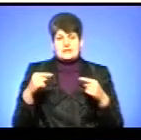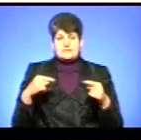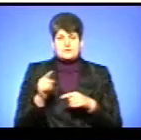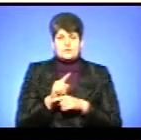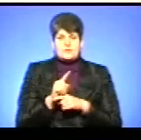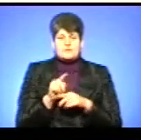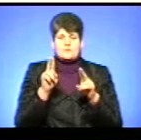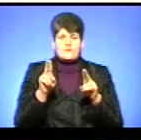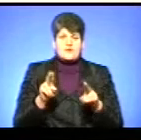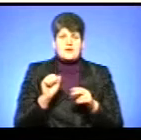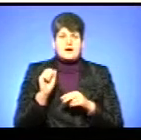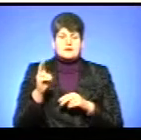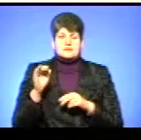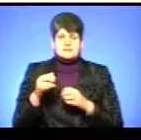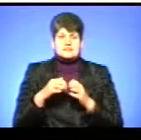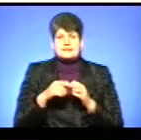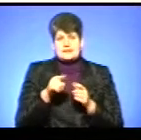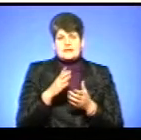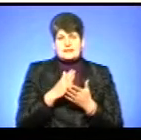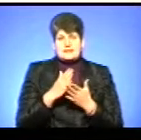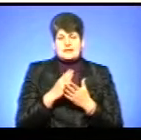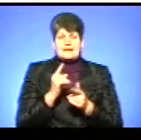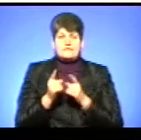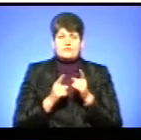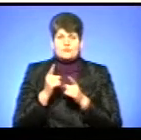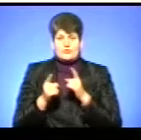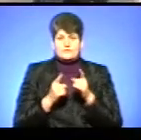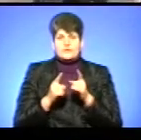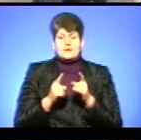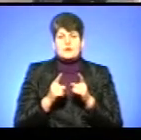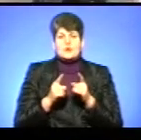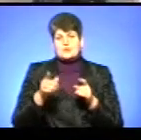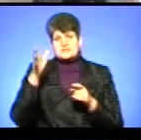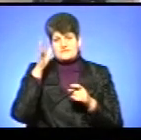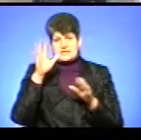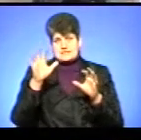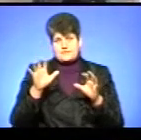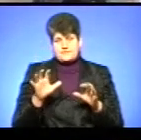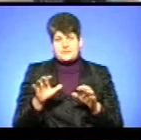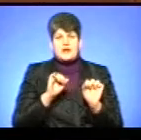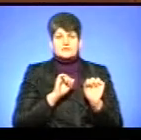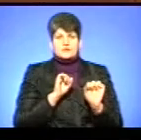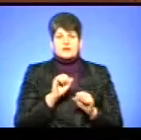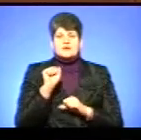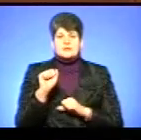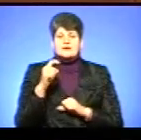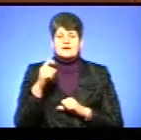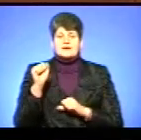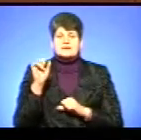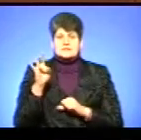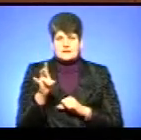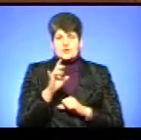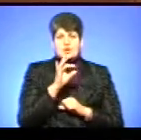нормативно-правовими актами, серед яких є реформоване освітнє законодавство. Адвокат Анни Хасан Ростислав